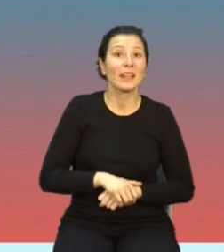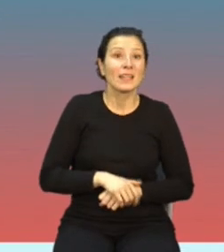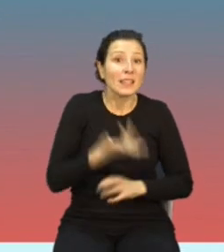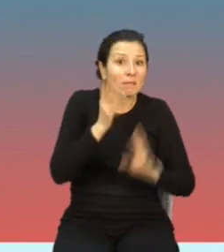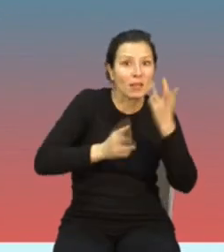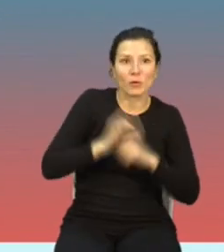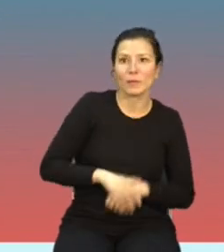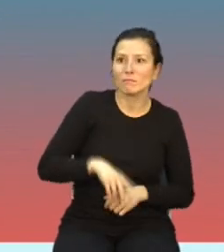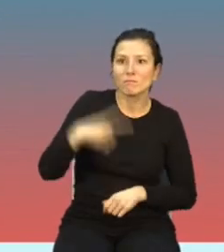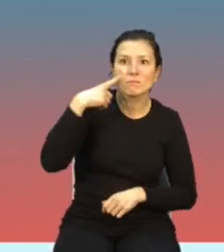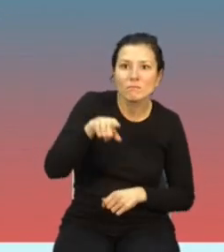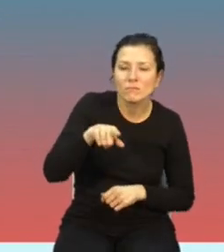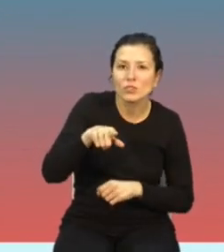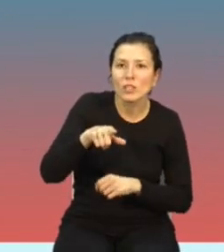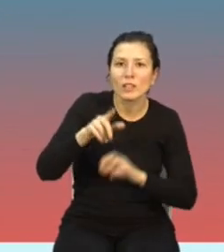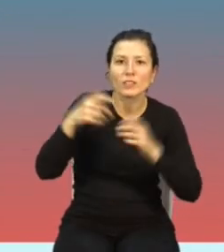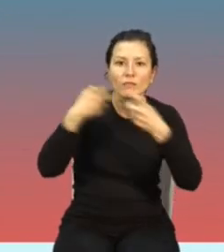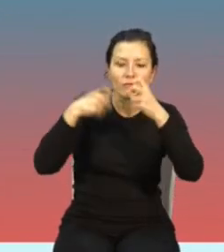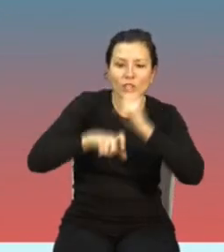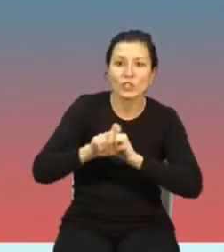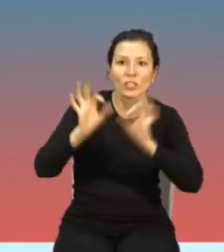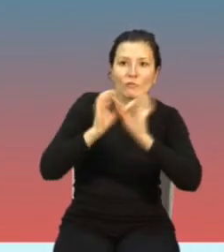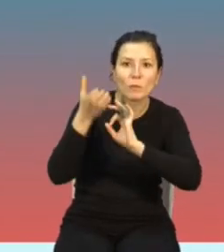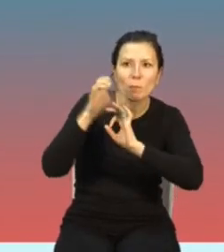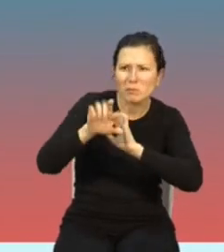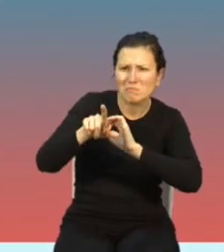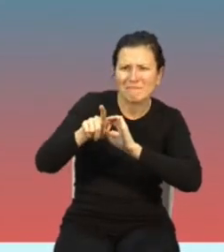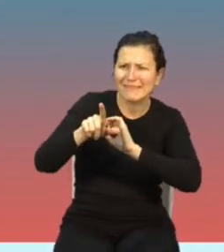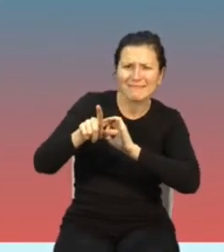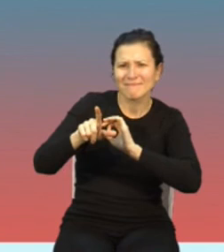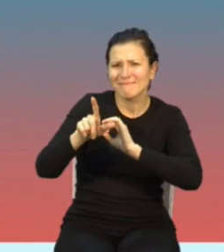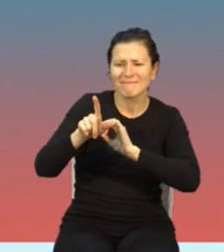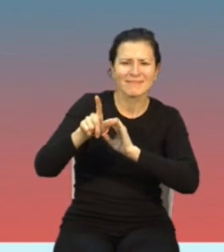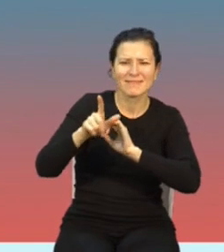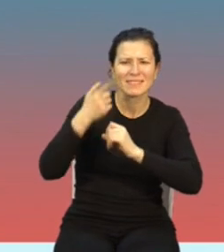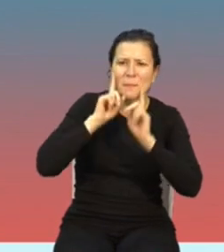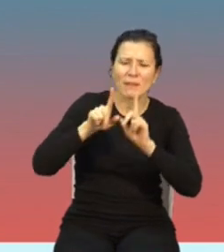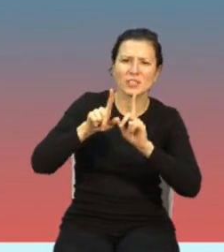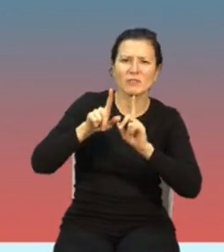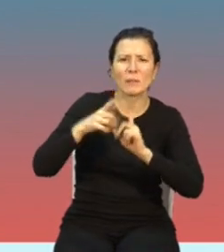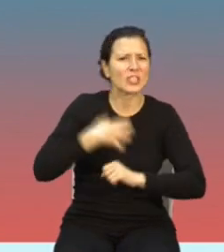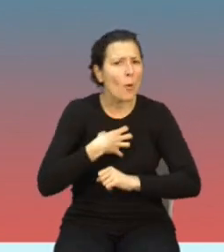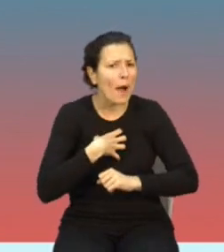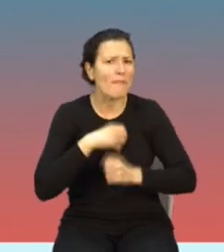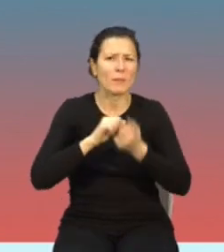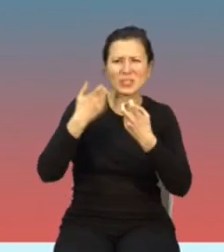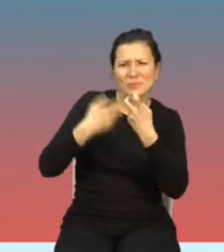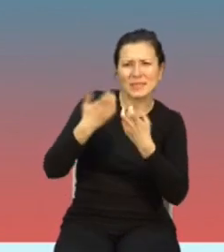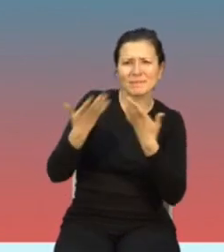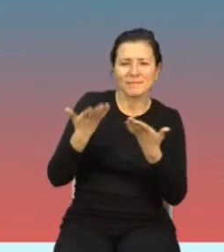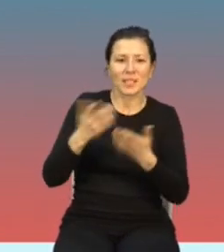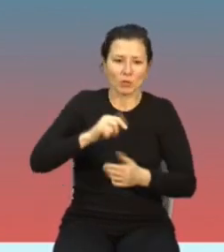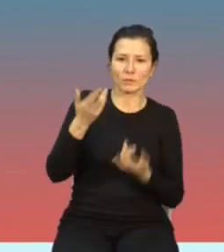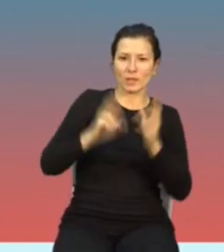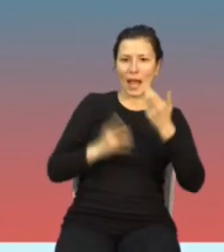jakieś nieuzasadnione obawy, albo pojawiają się jakieś problematyczne informacje, no to w takim przypadku